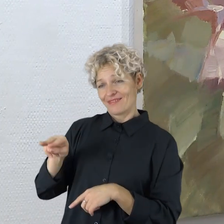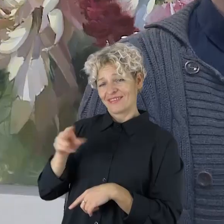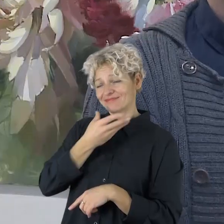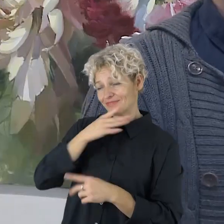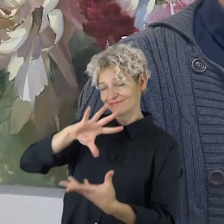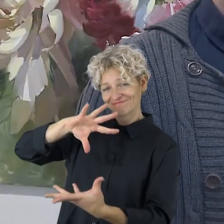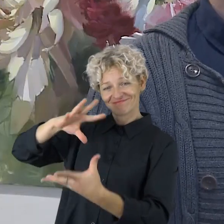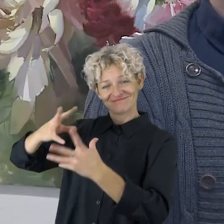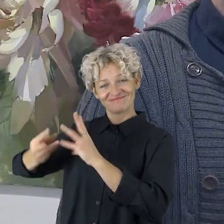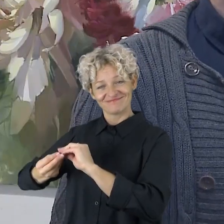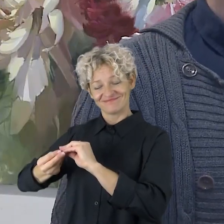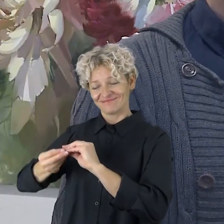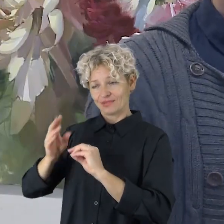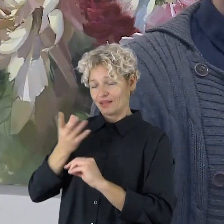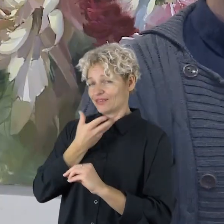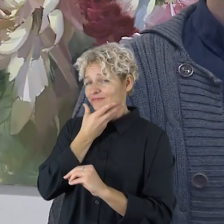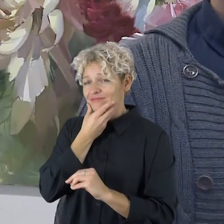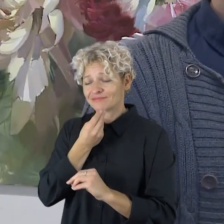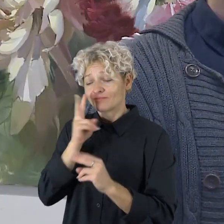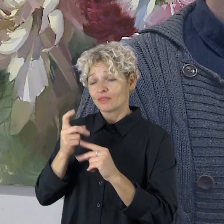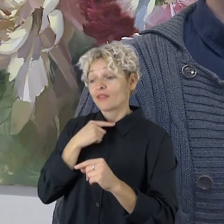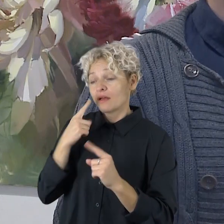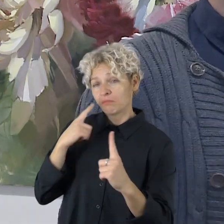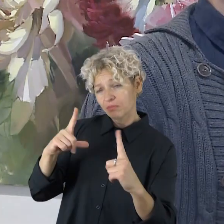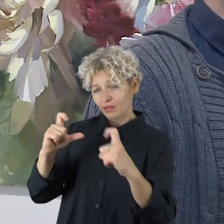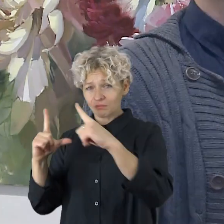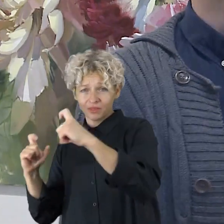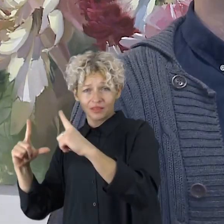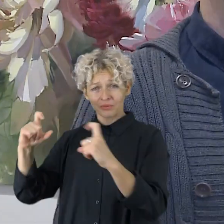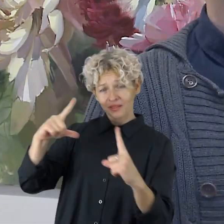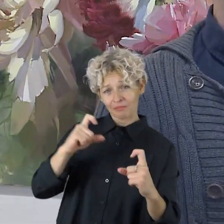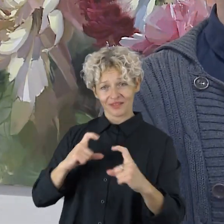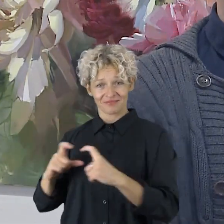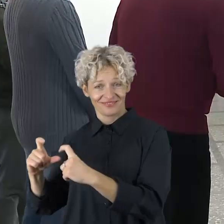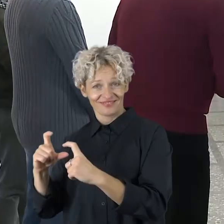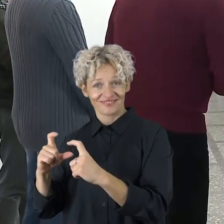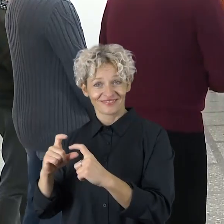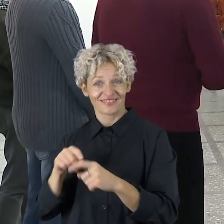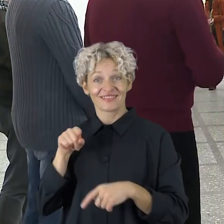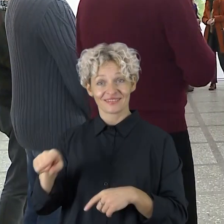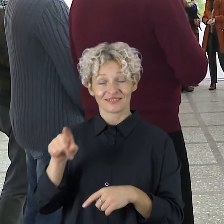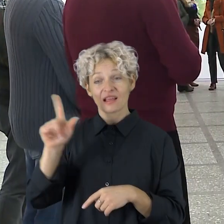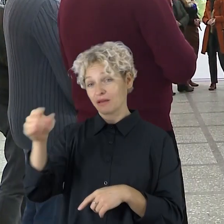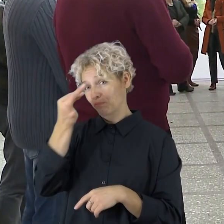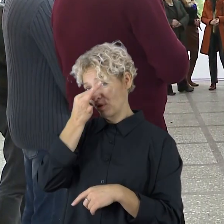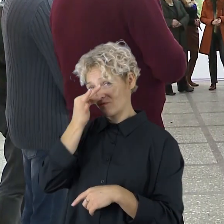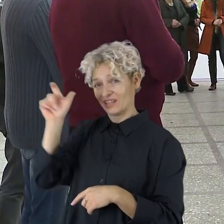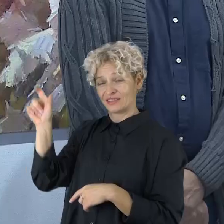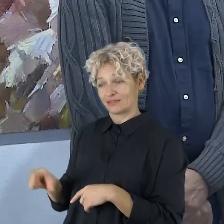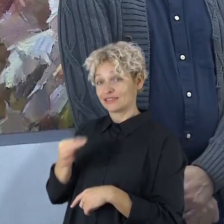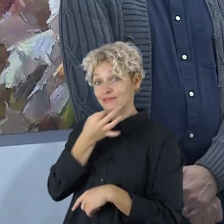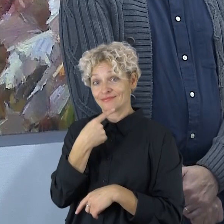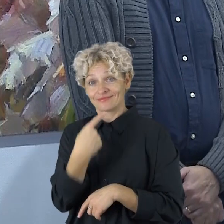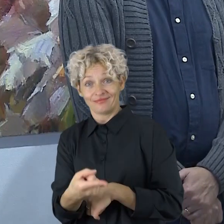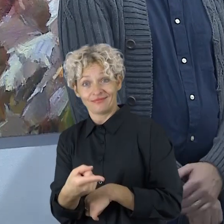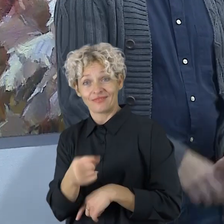tam susimaišo viskas gražiai ir tam po kelias šimtus nuotraukų pridarau. Tuo tarpu profesorius Vaidotas Jenulis